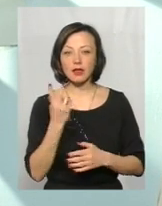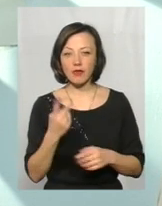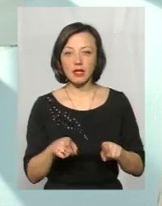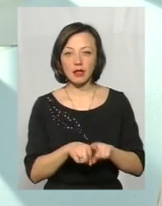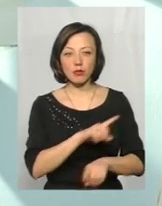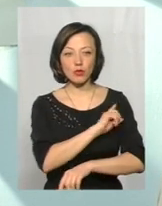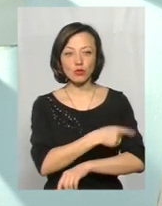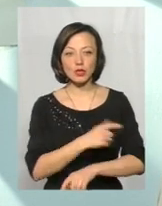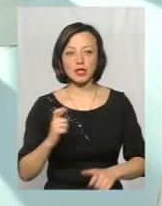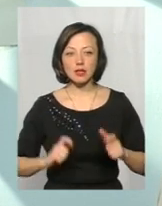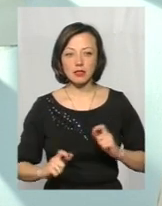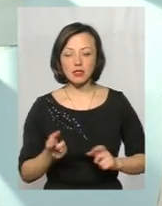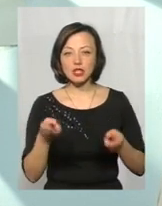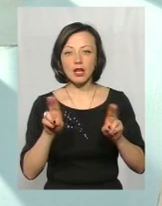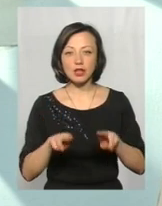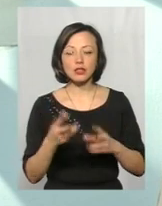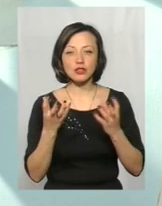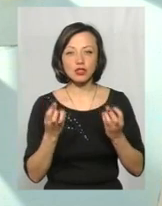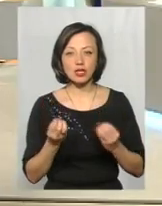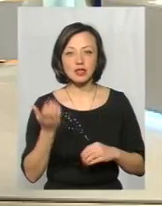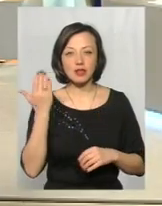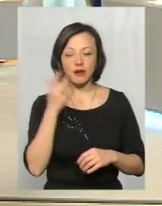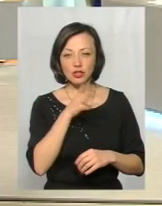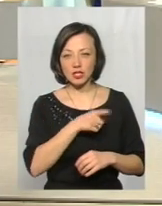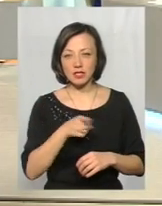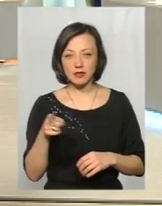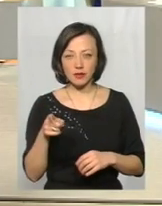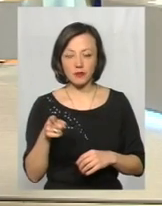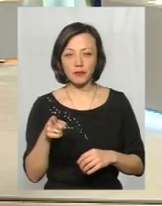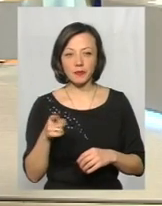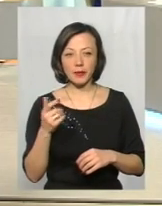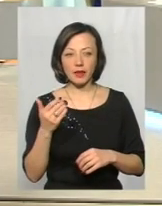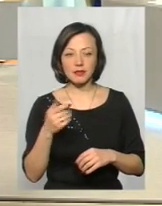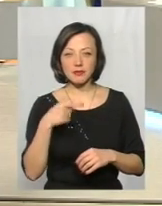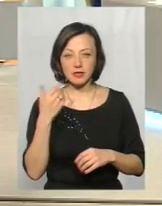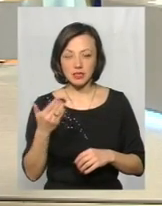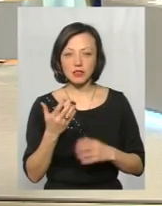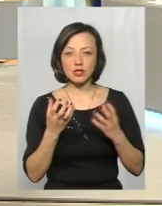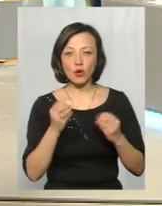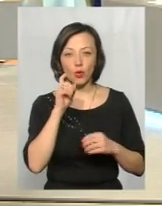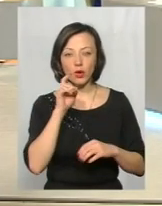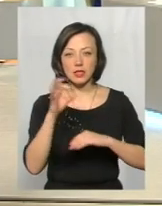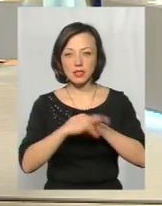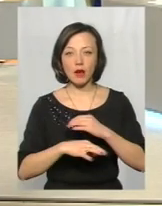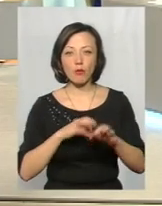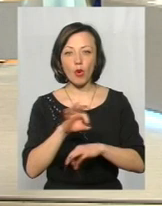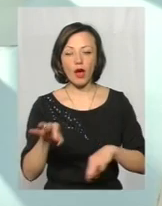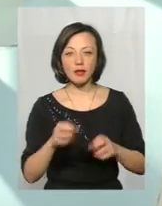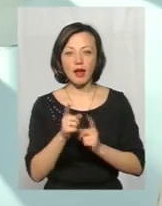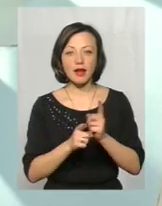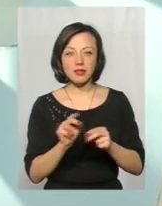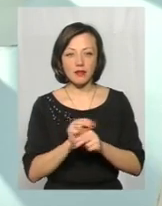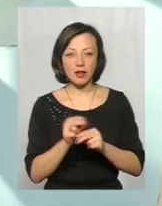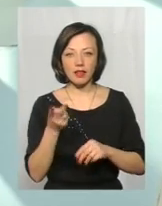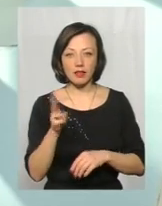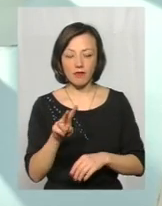потужних інститути, які залишилися ще з давніх часів. Це той, який назвав пан Олександр, і ще УкрЗахід проєкт реставрація. Це